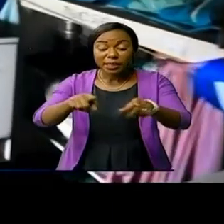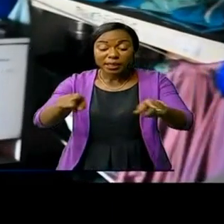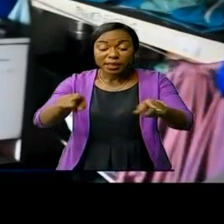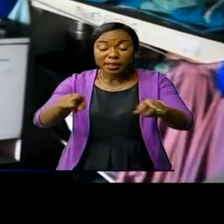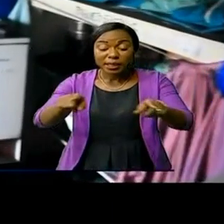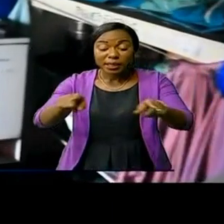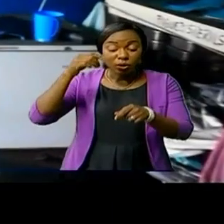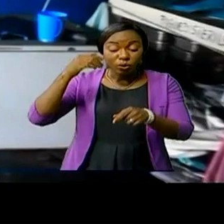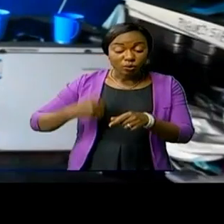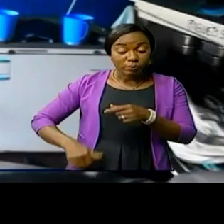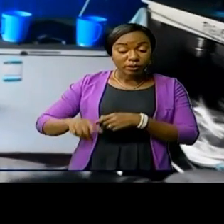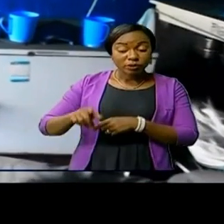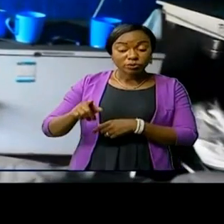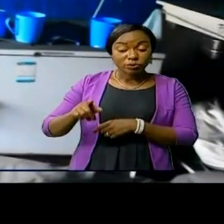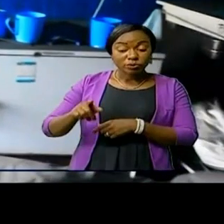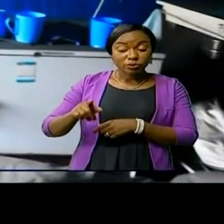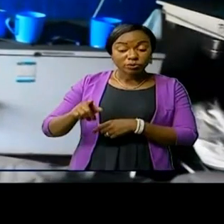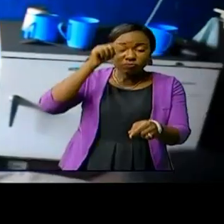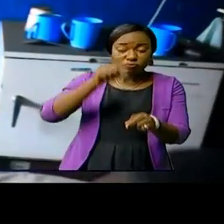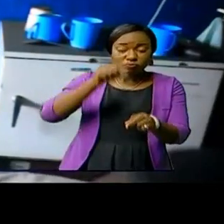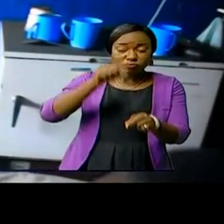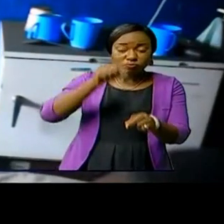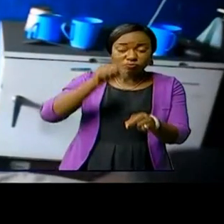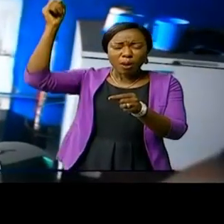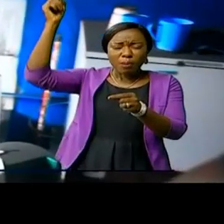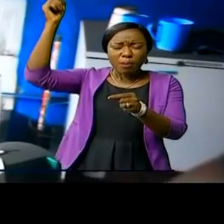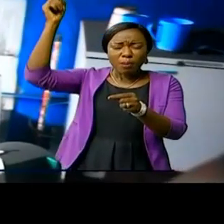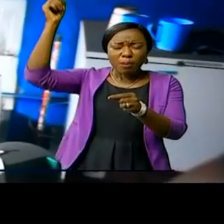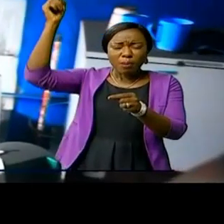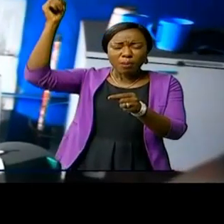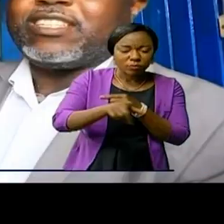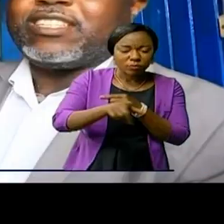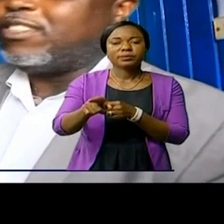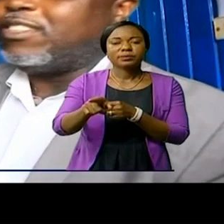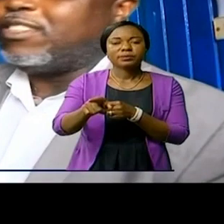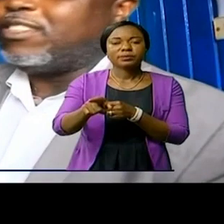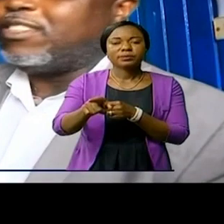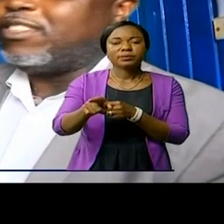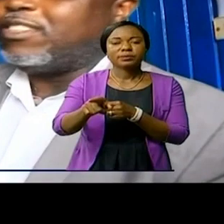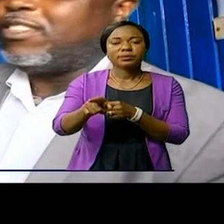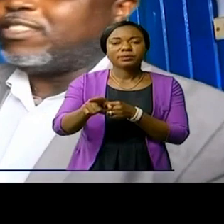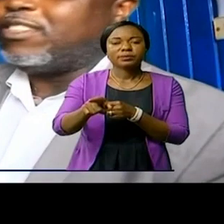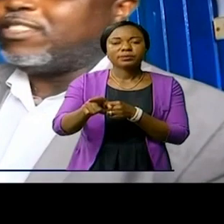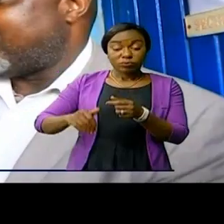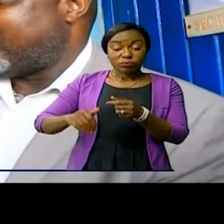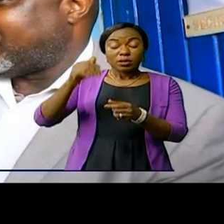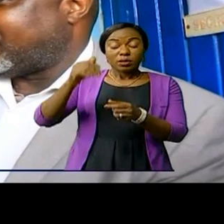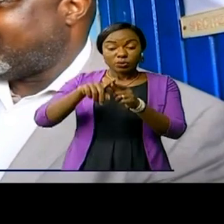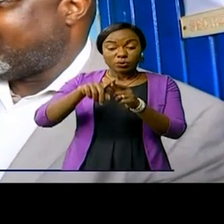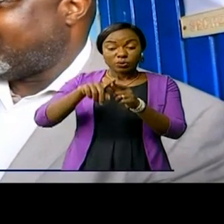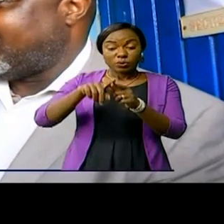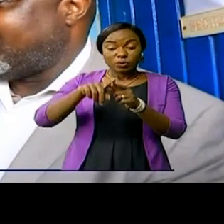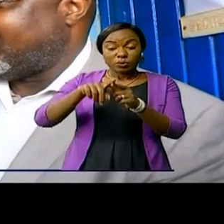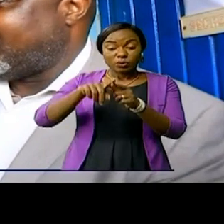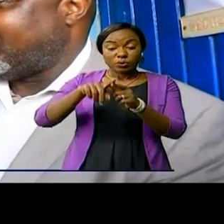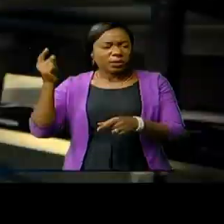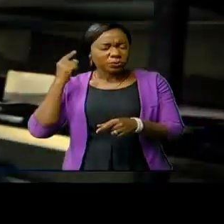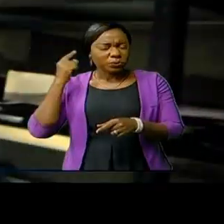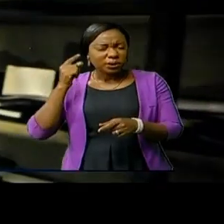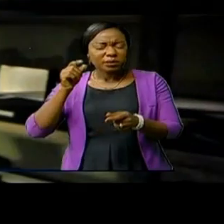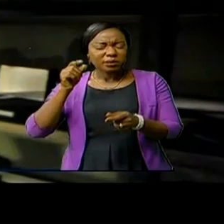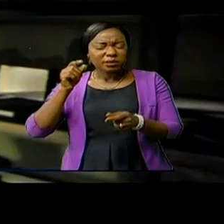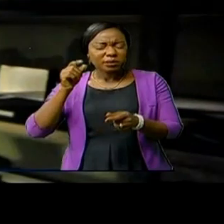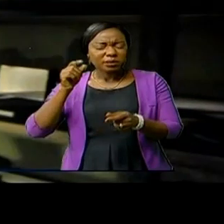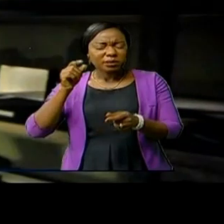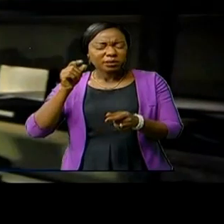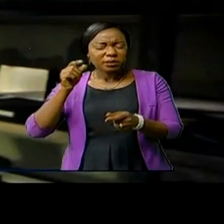fumée après que la foudre se soit abattue sur cette partie de cette formation sanitaire. Ayant entendu ces cris d'alarme, la